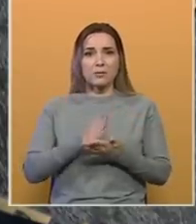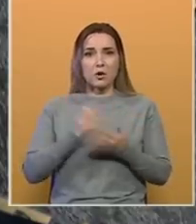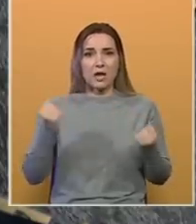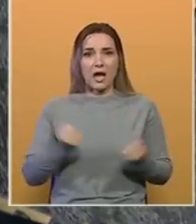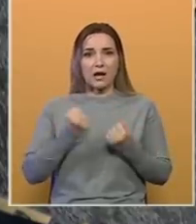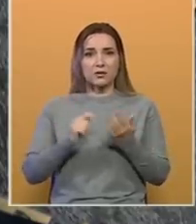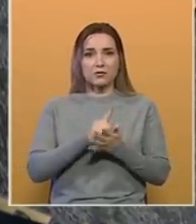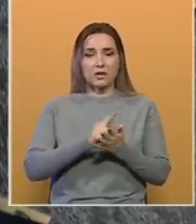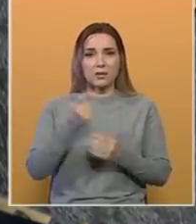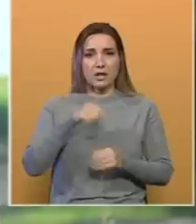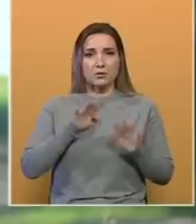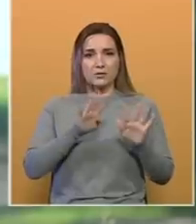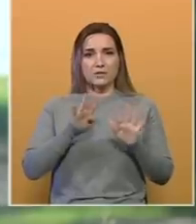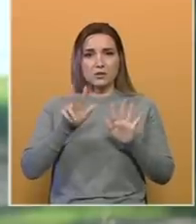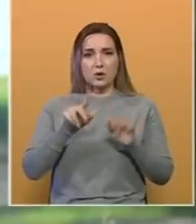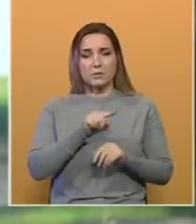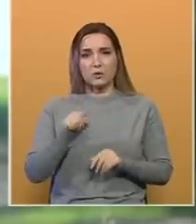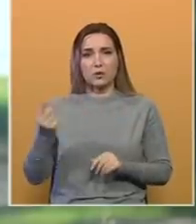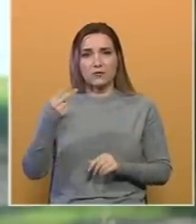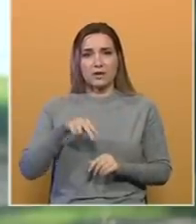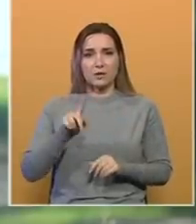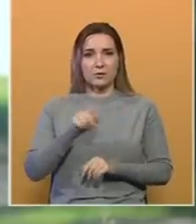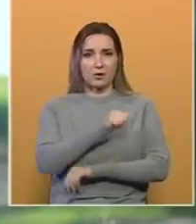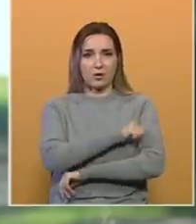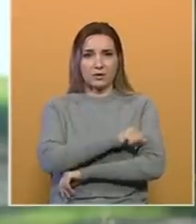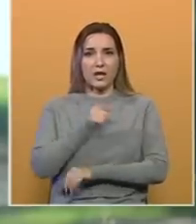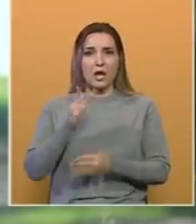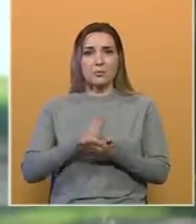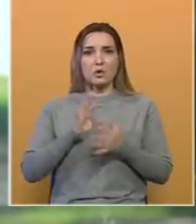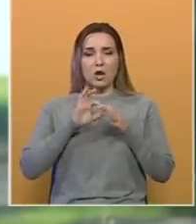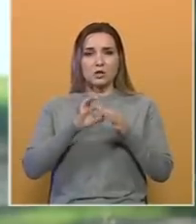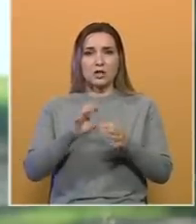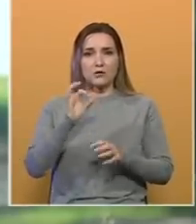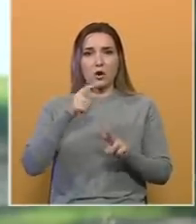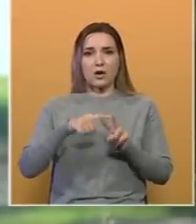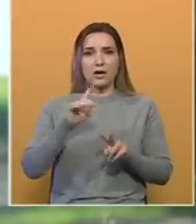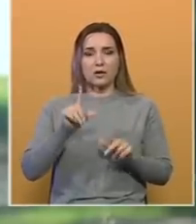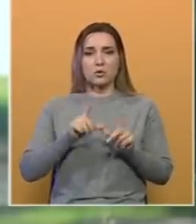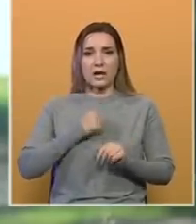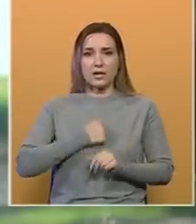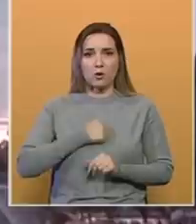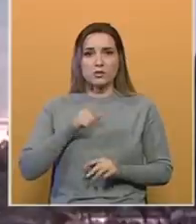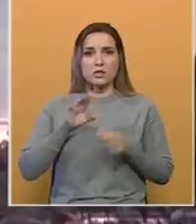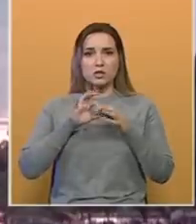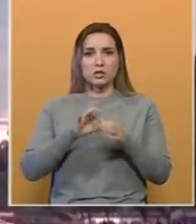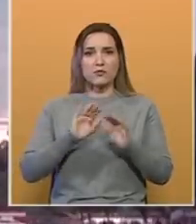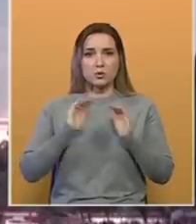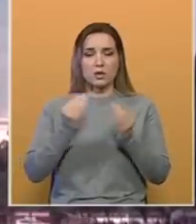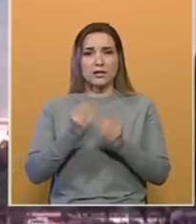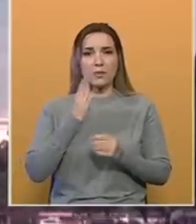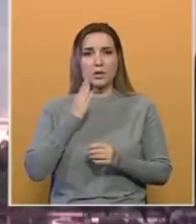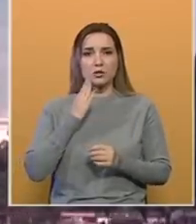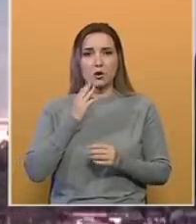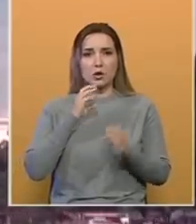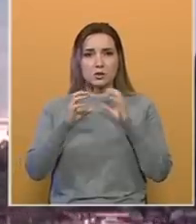aktivan u razdoblju od 1998. do 2001. godine. Bio je šef ureda OHR-a u Banjoj Luci i šef ureda američkog